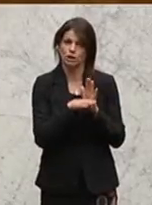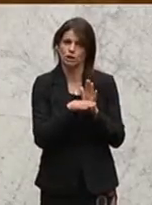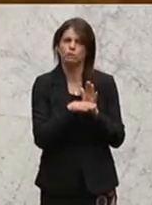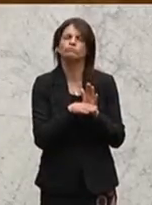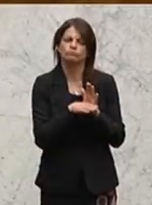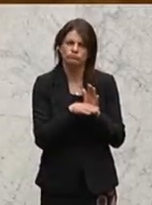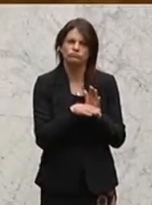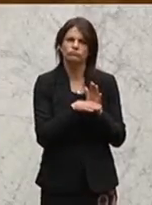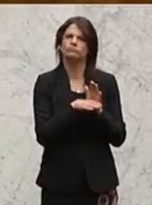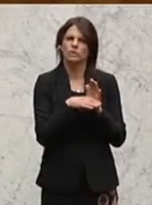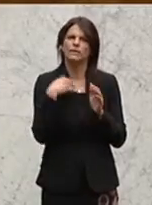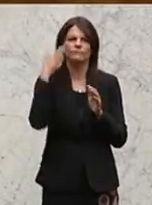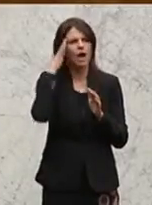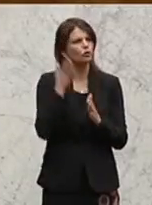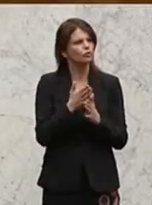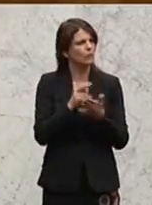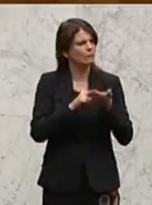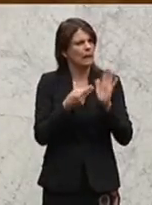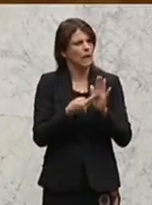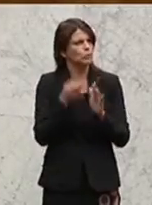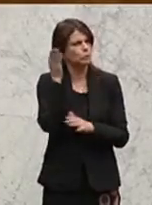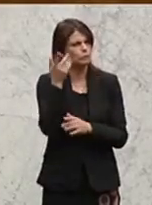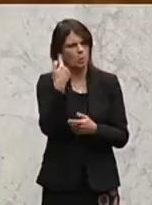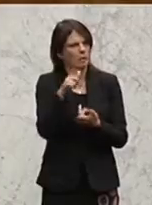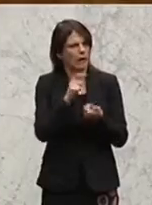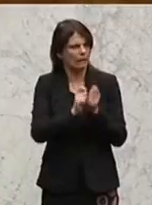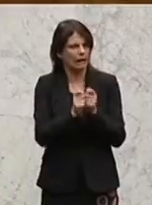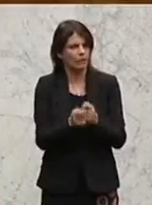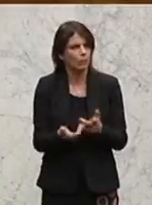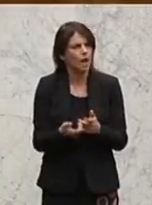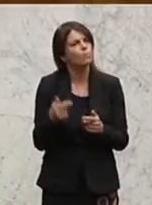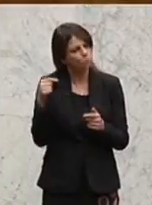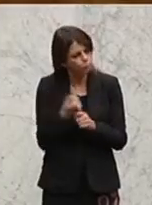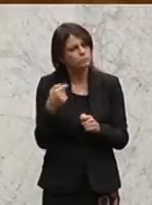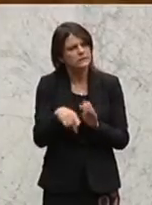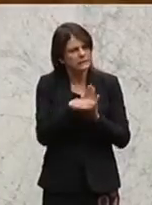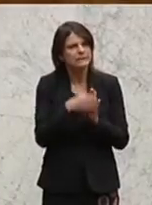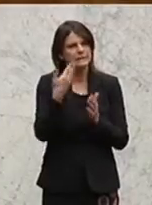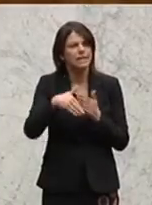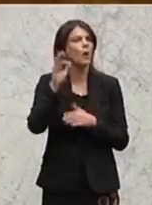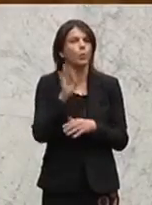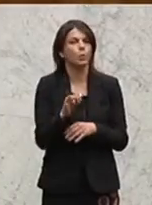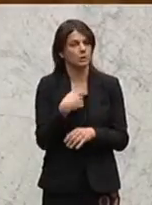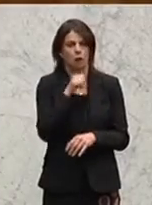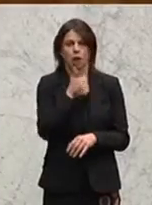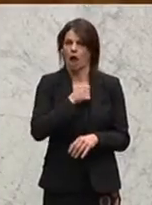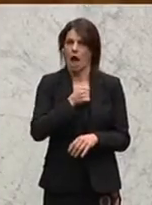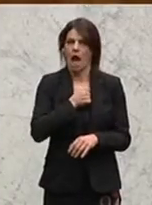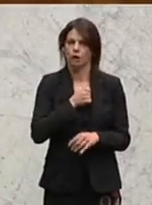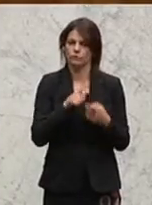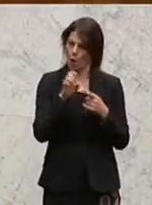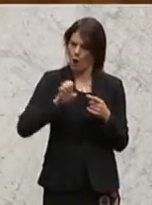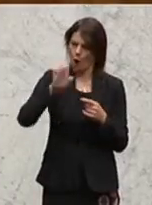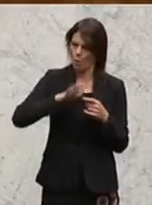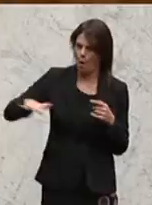wissend, dass es eigentlich technisch keine Änderungen jetzt einbringt, ein sehr gutes ist und ich habe keine Angst im europaweiten